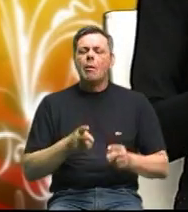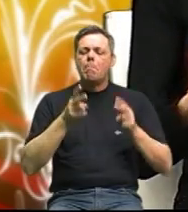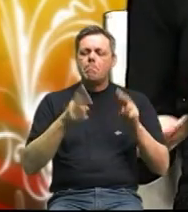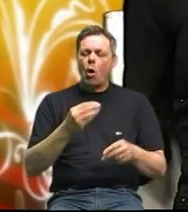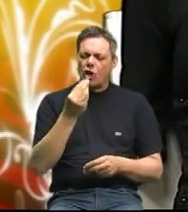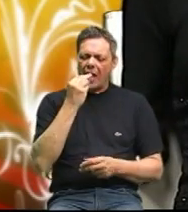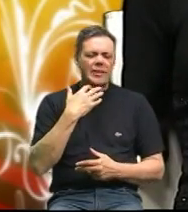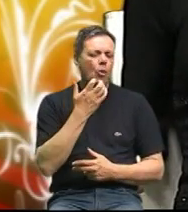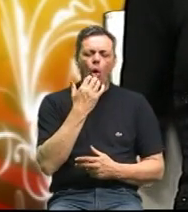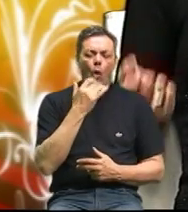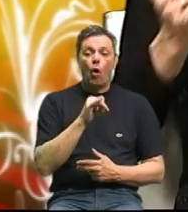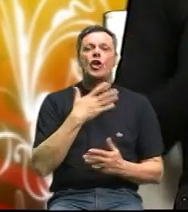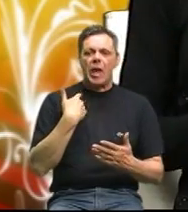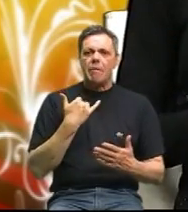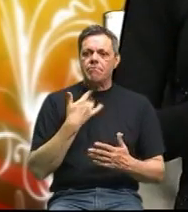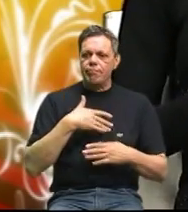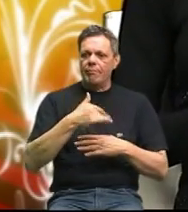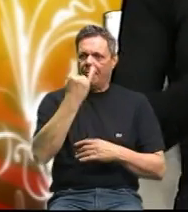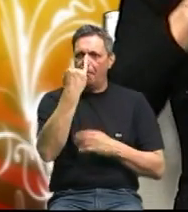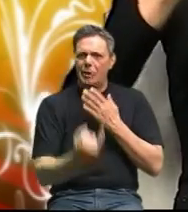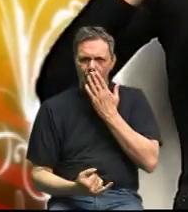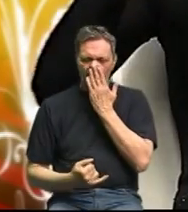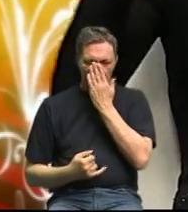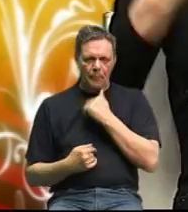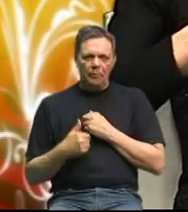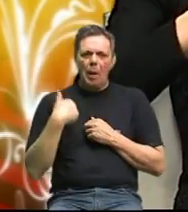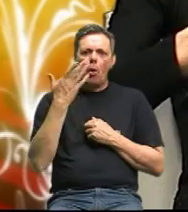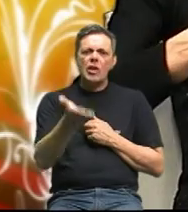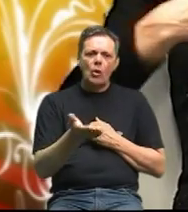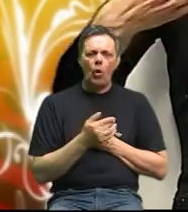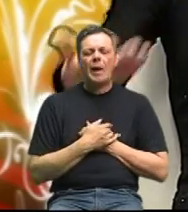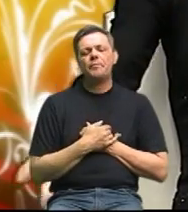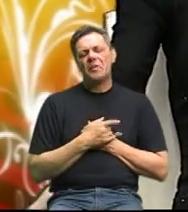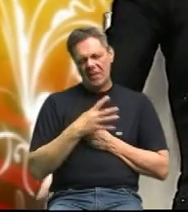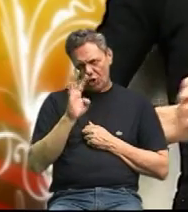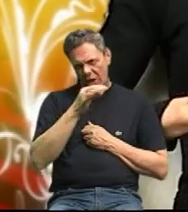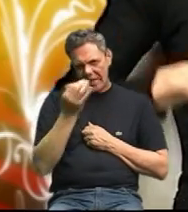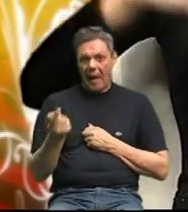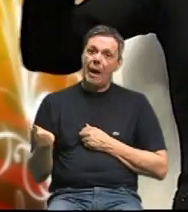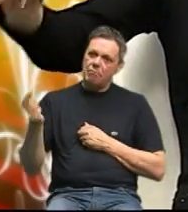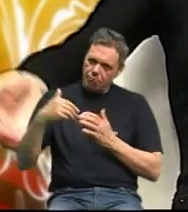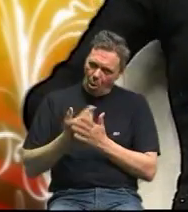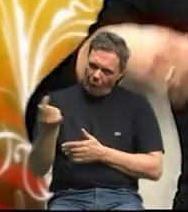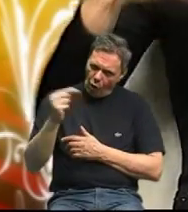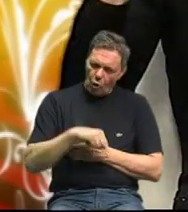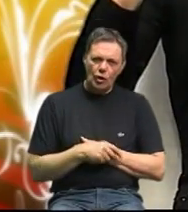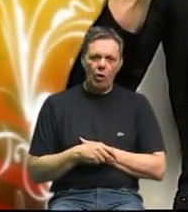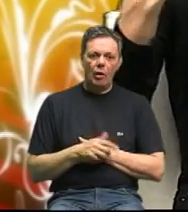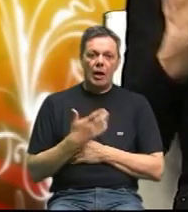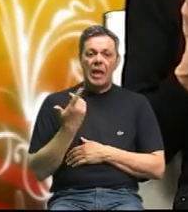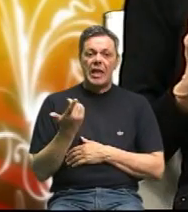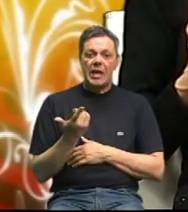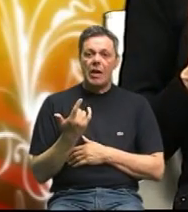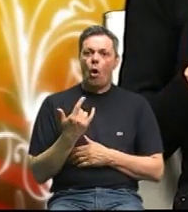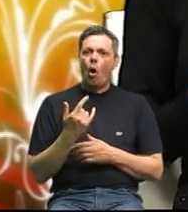jesti koliko hoče i mršavi i posle toga on počel za četrnast dana dolazil ponovo ponovo i počel